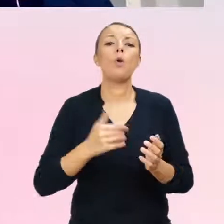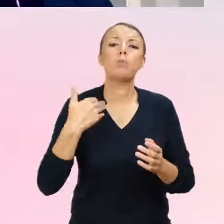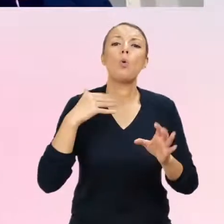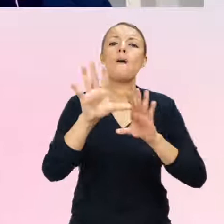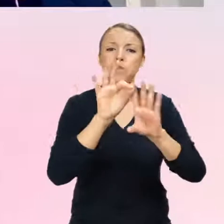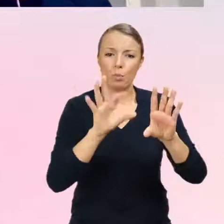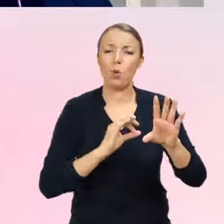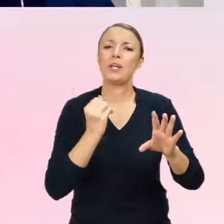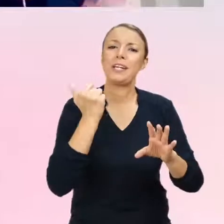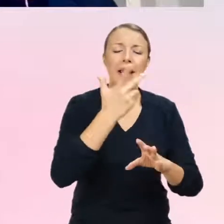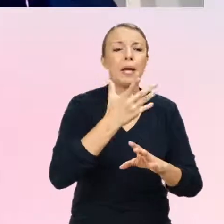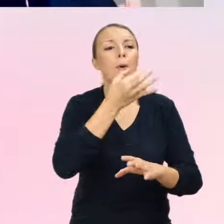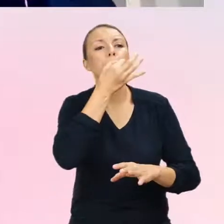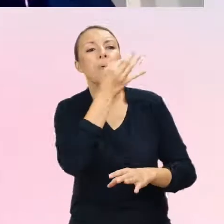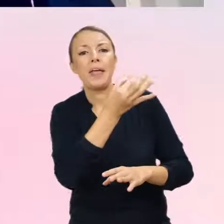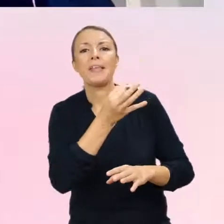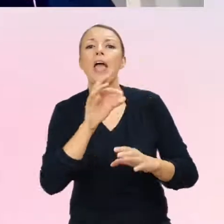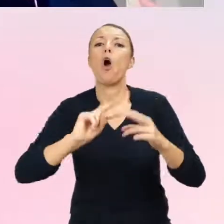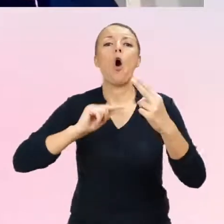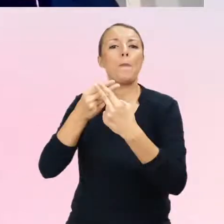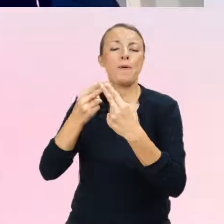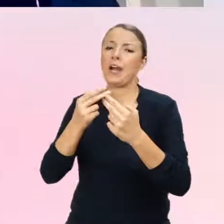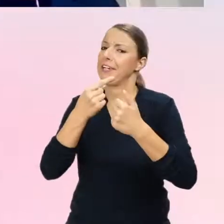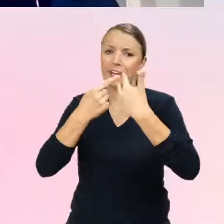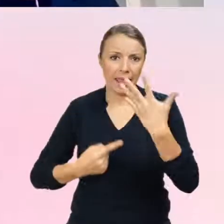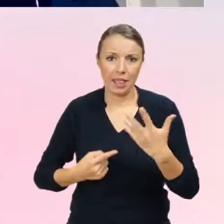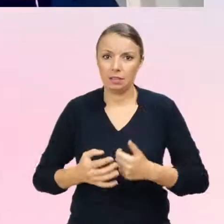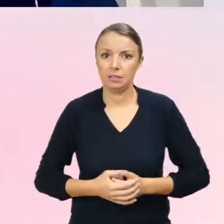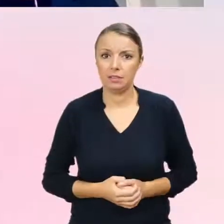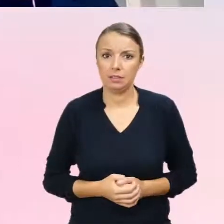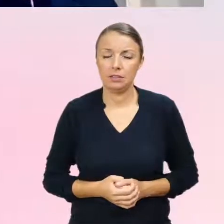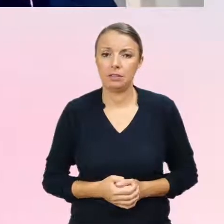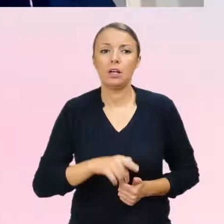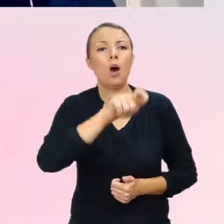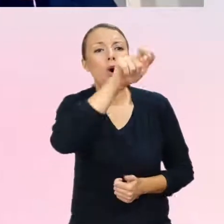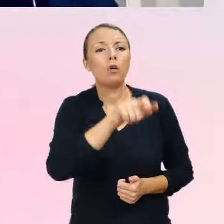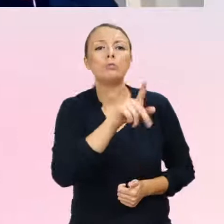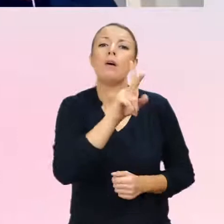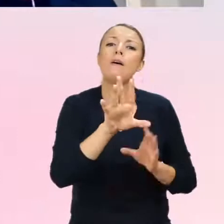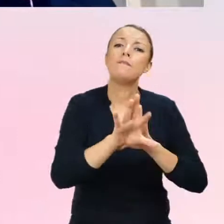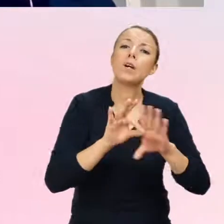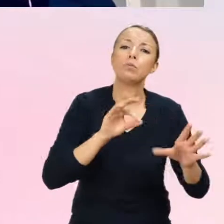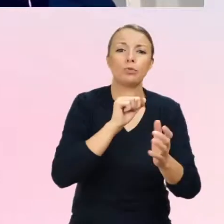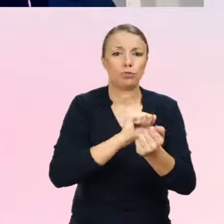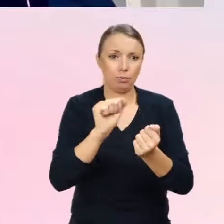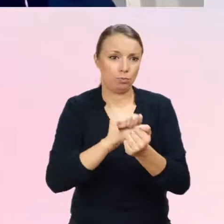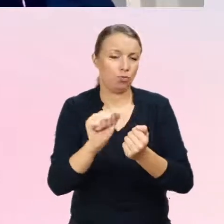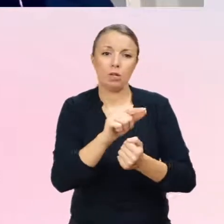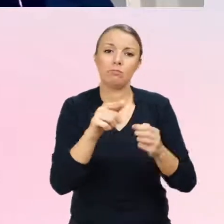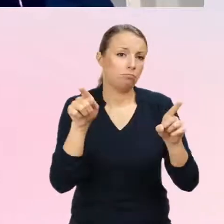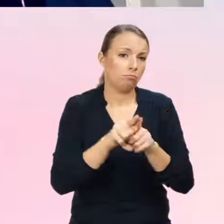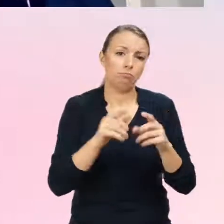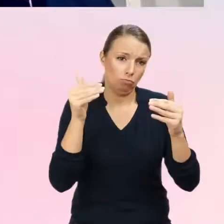Także ta osoba, która wybierała tą charakterystykę zaburzeń lekowych równie dobrze mogła mieć